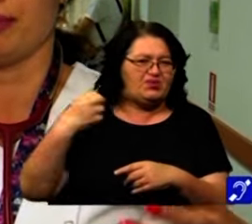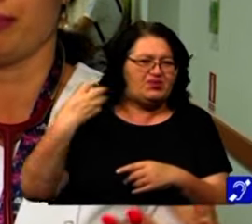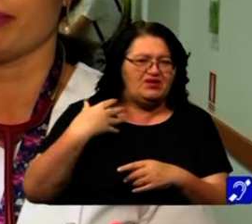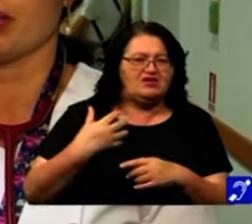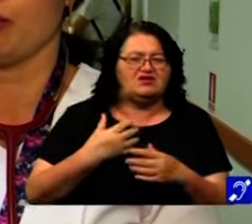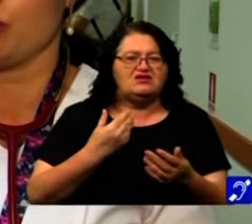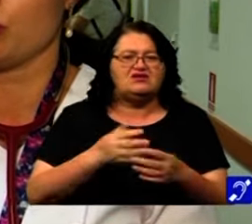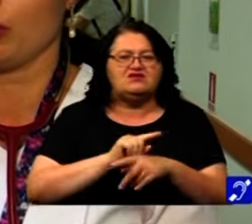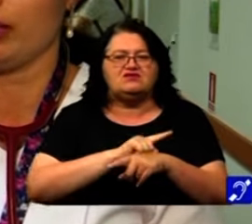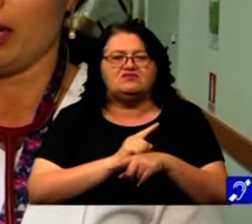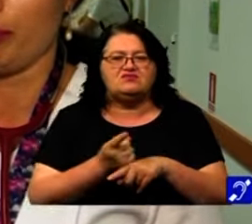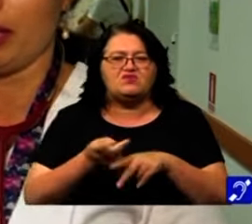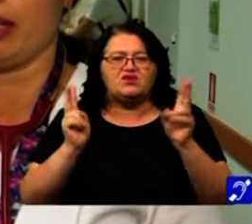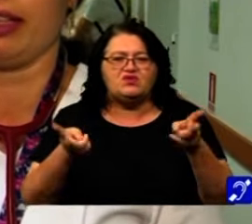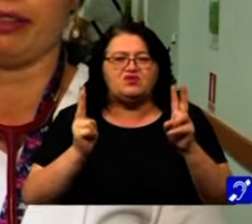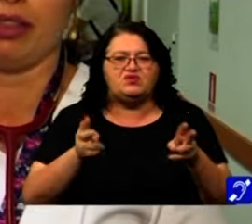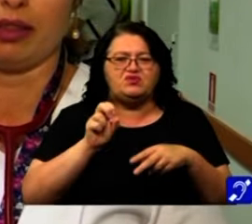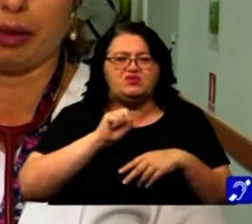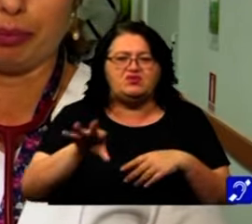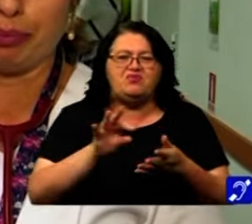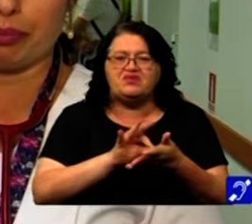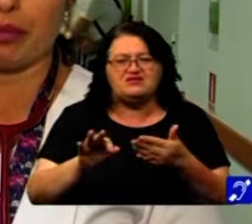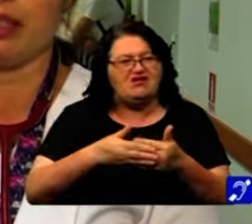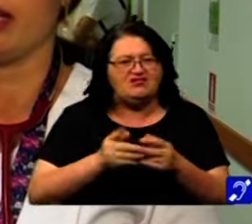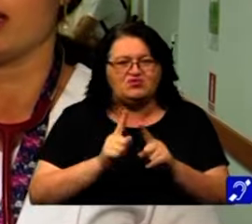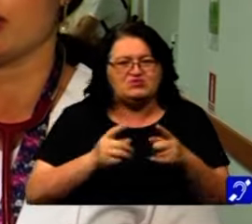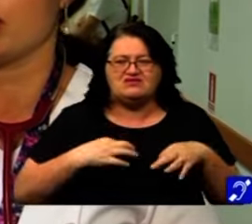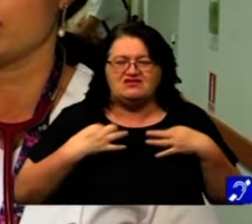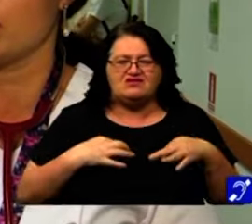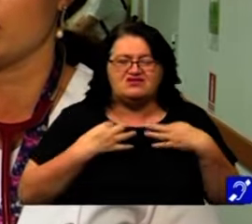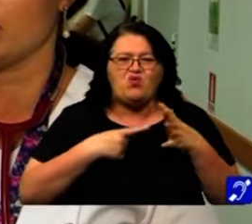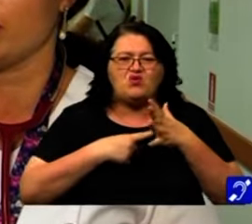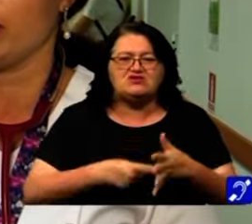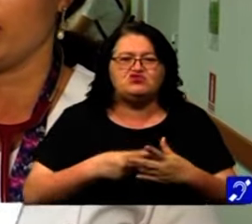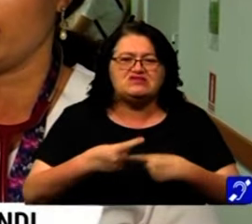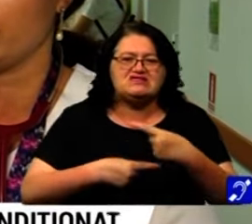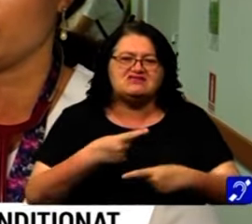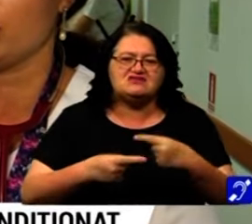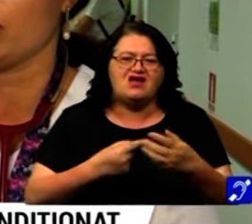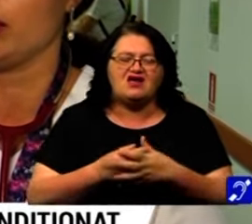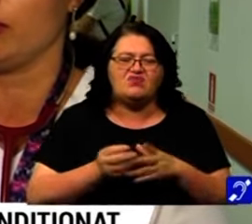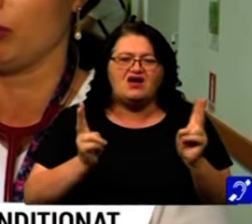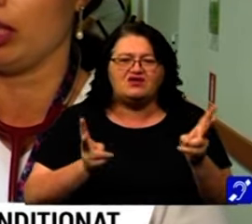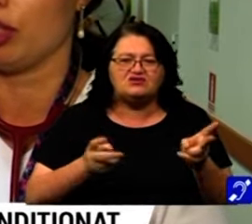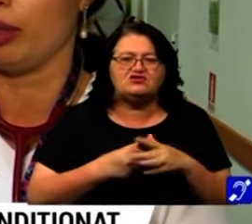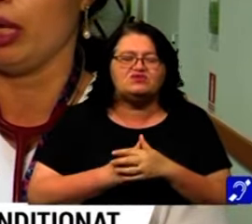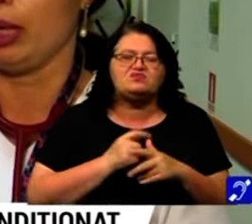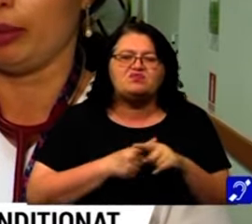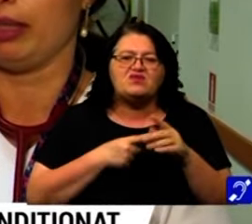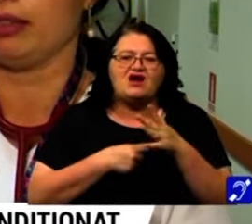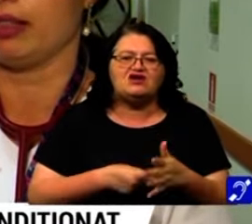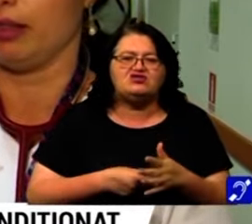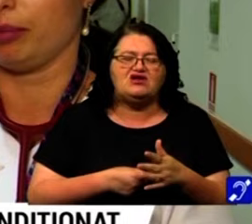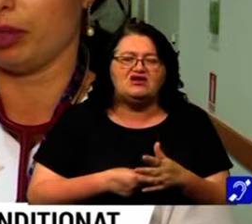fluxului de aer pe care îl creează acest sistem de aer condiționat, eventual acele